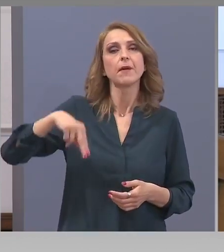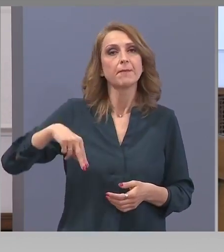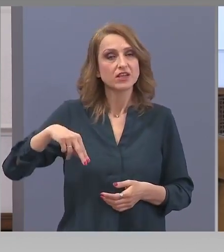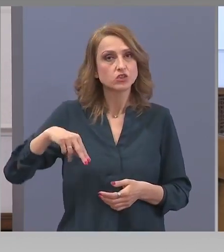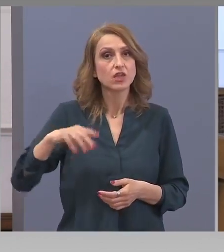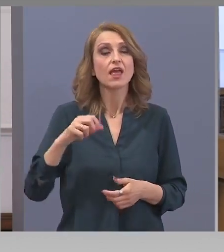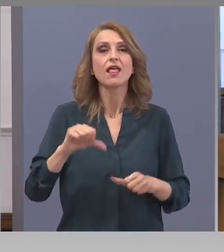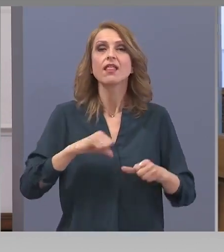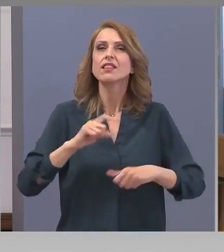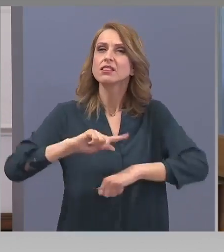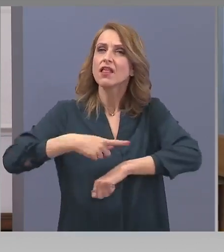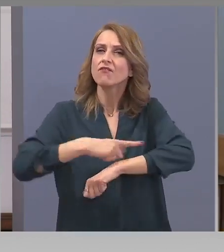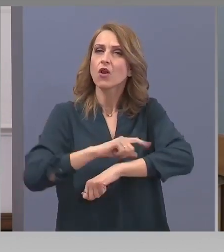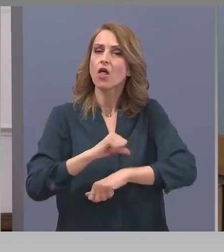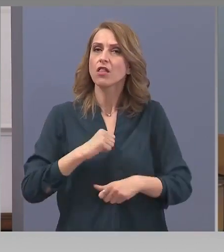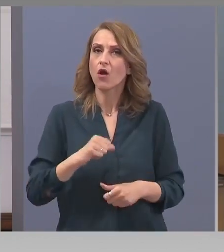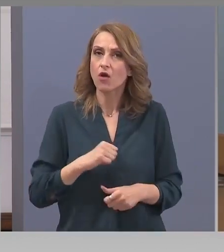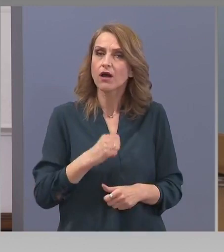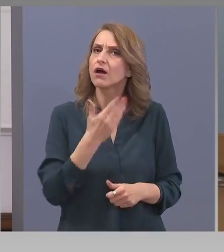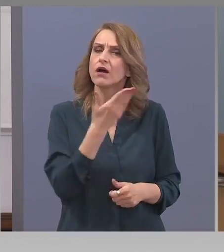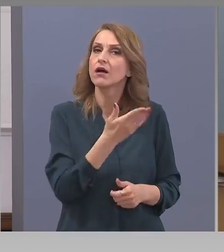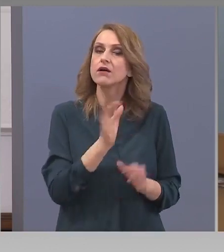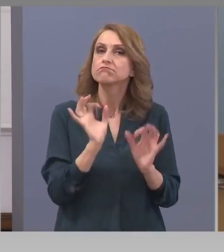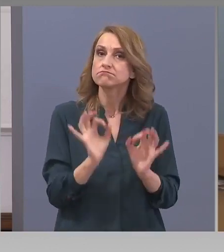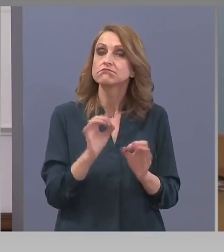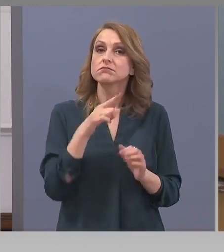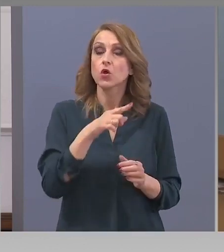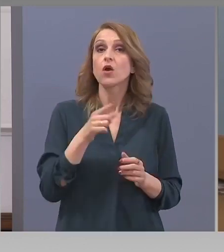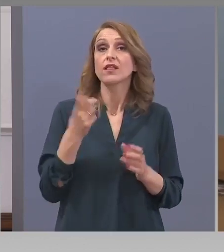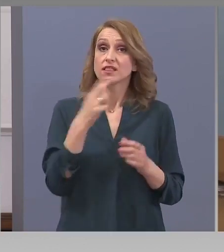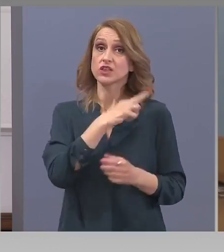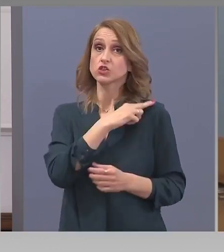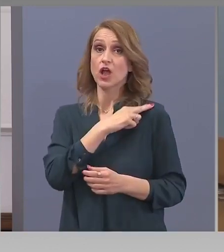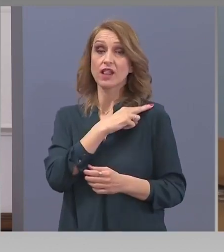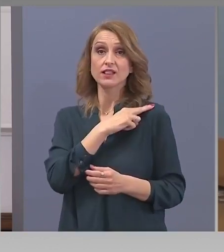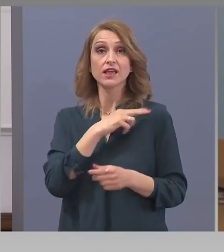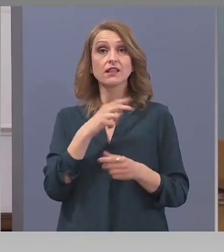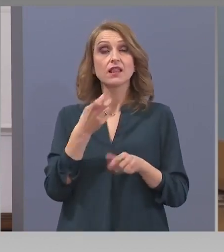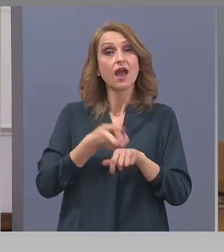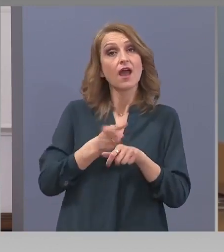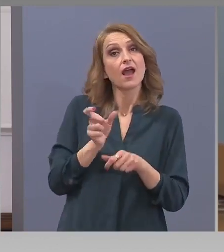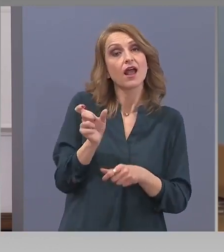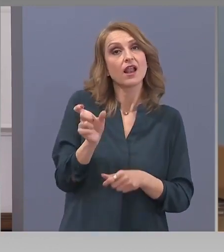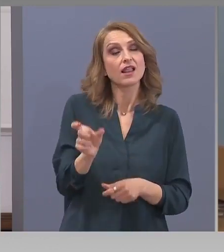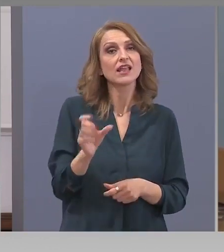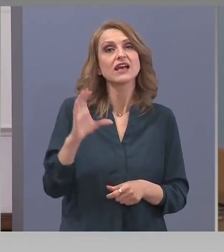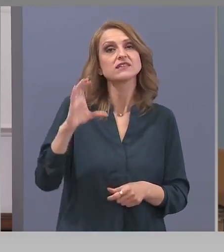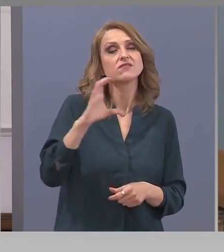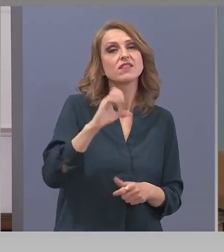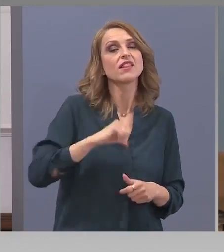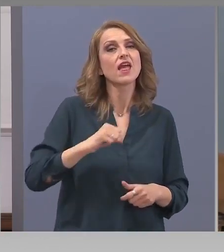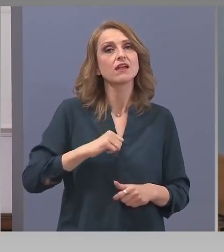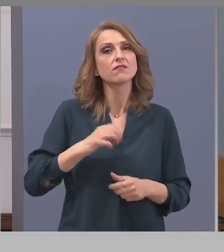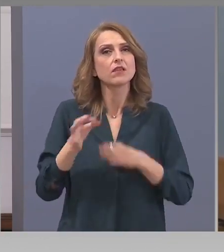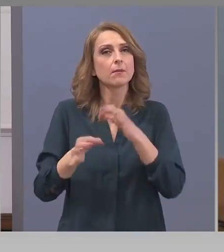Невролог. Доцент Росен Калпачки е началнат на клиника по нервни болести Умбал Света Анна София.